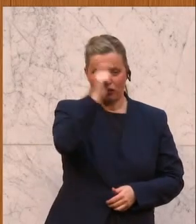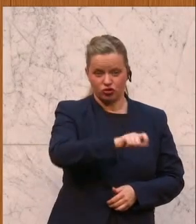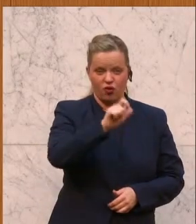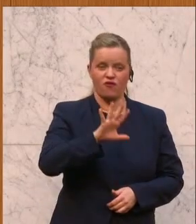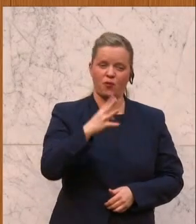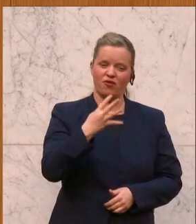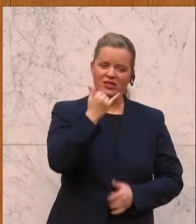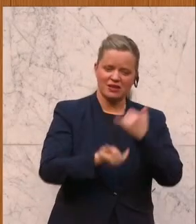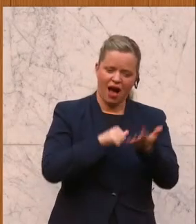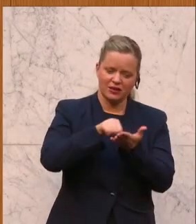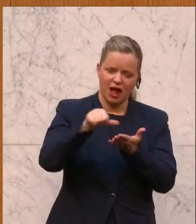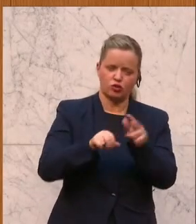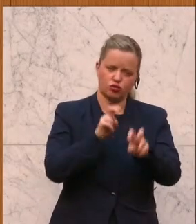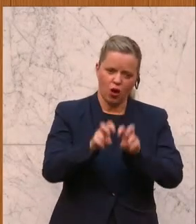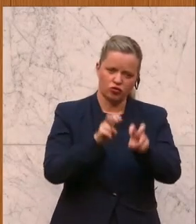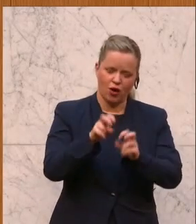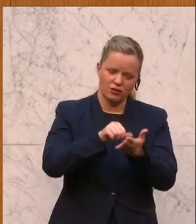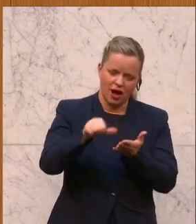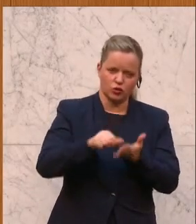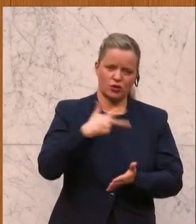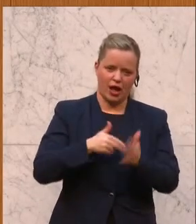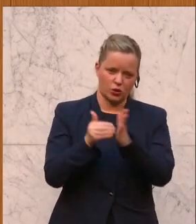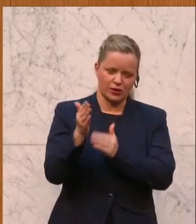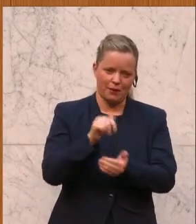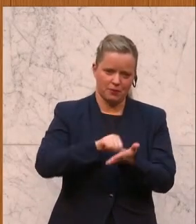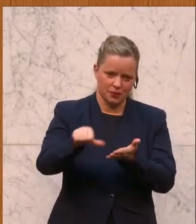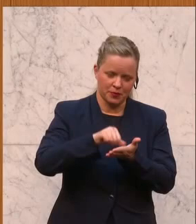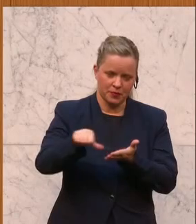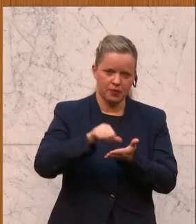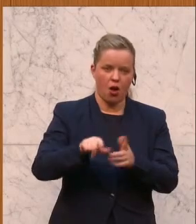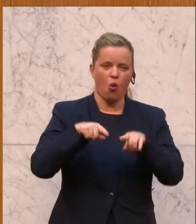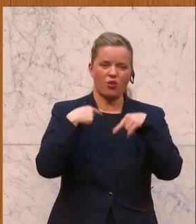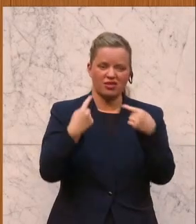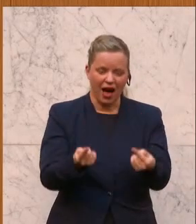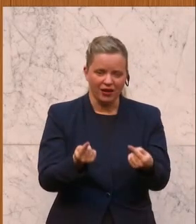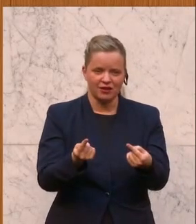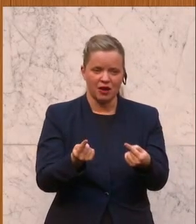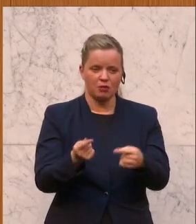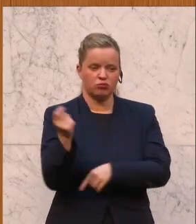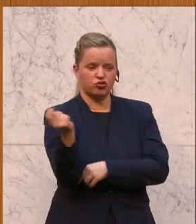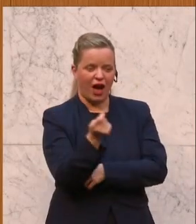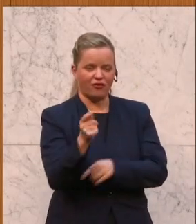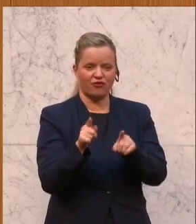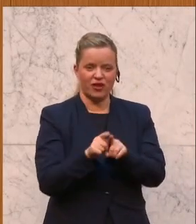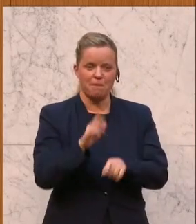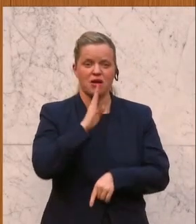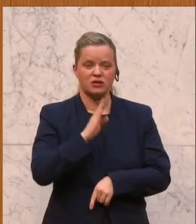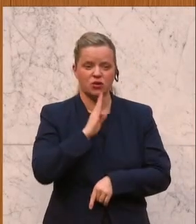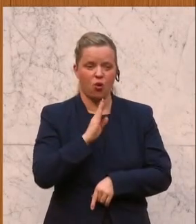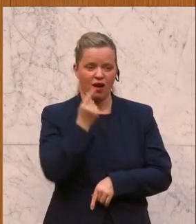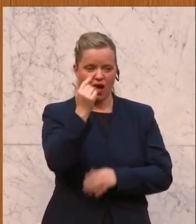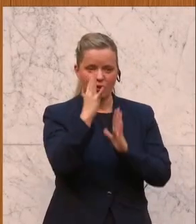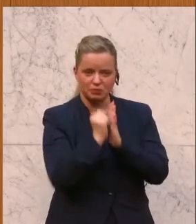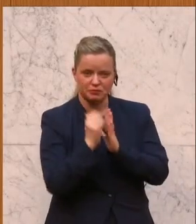eingezahlt haben, Steuern gezahlt haben, dann zu bestrafen mit Abschlägen in der Pension, was passiert ist,